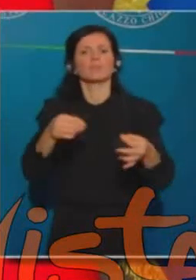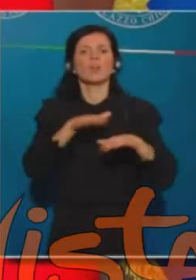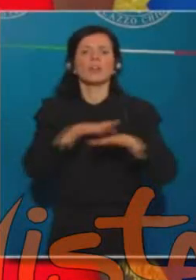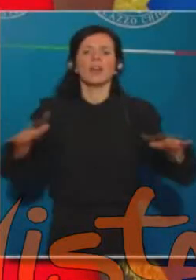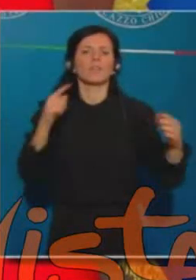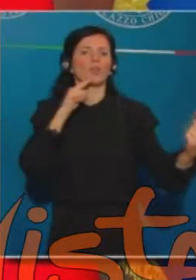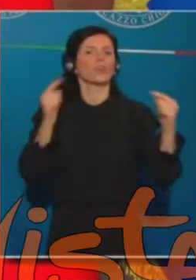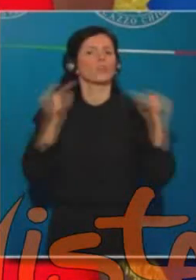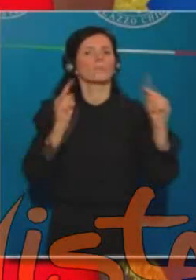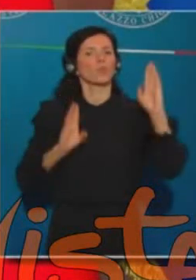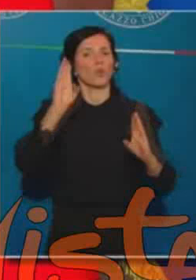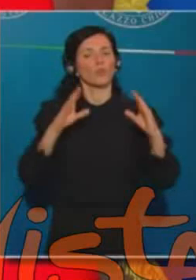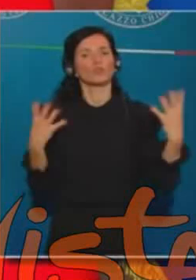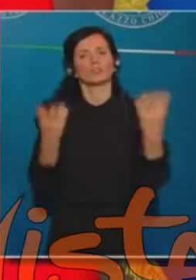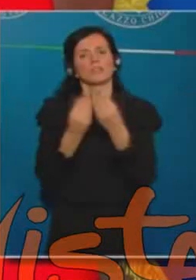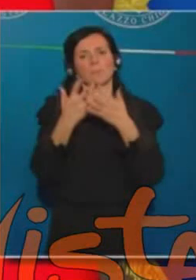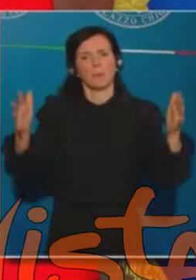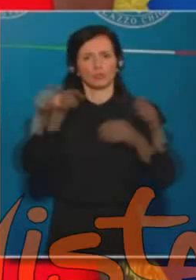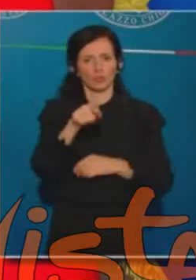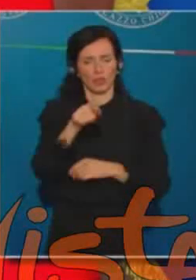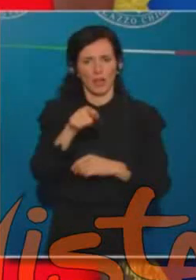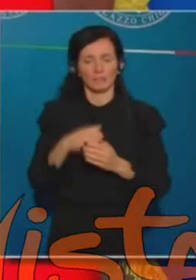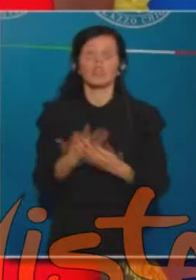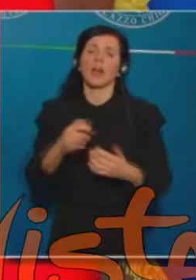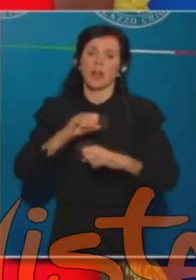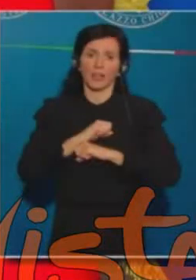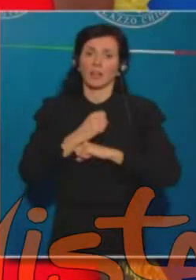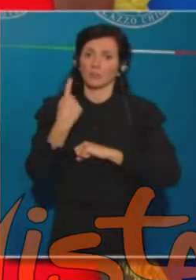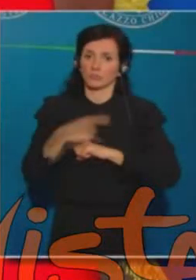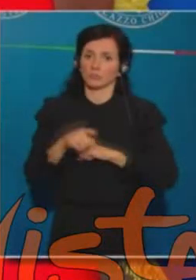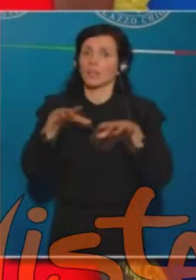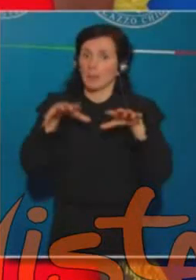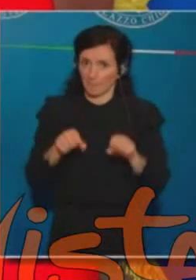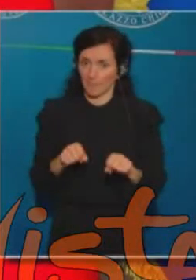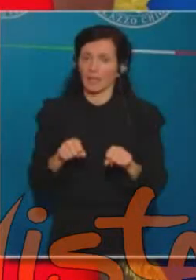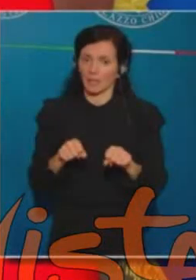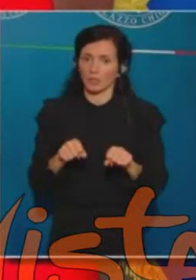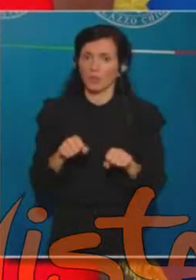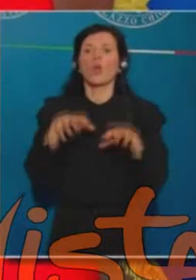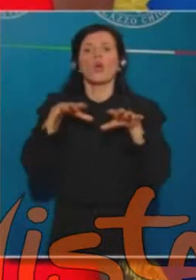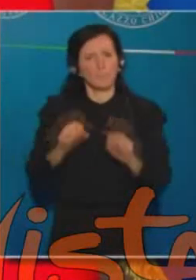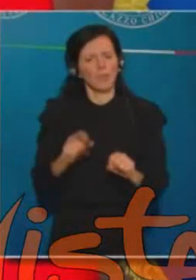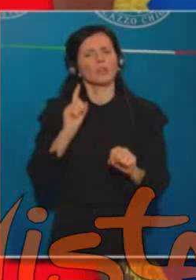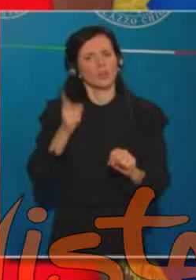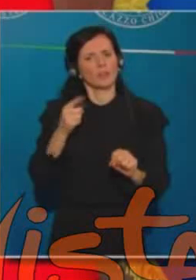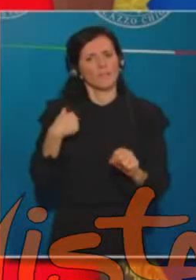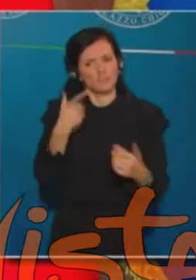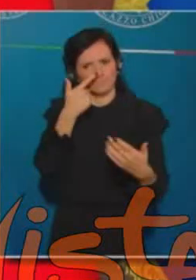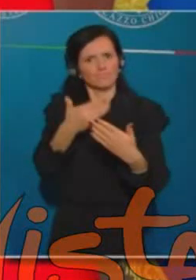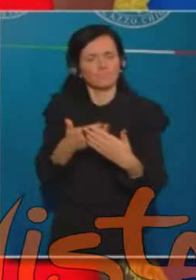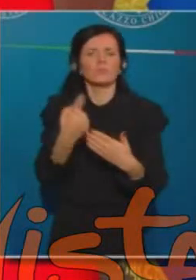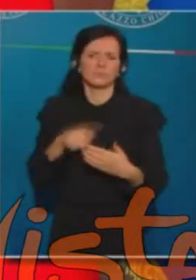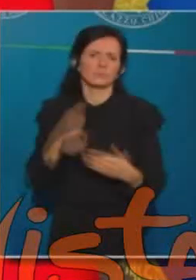confronto con le forze di maggioranza. Credo che ci sia un impegno, su questo impegno bisogna misurarsi, è un passaggio